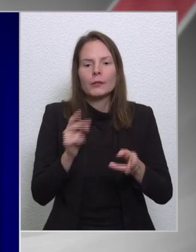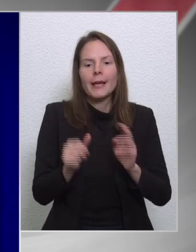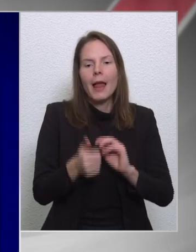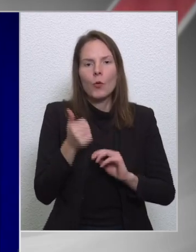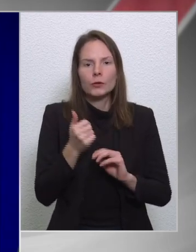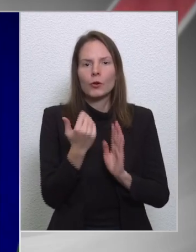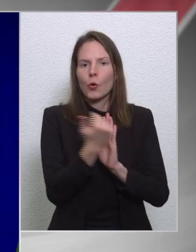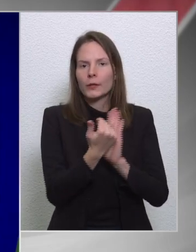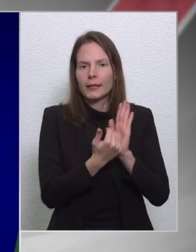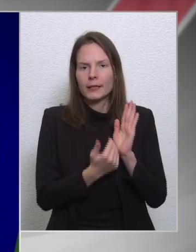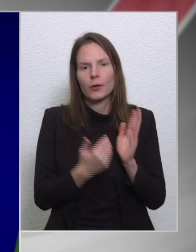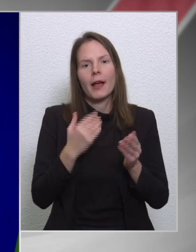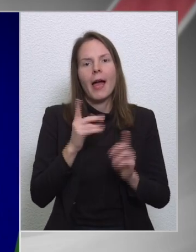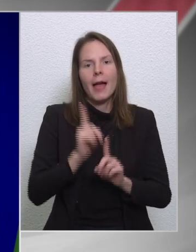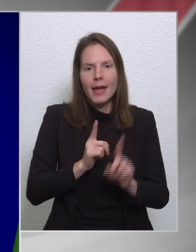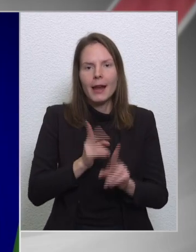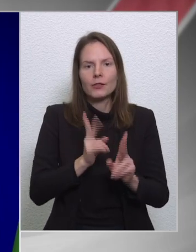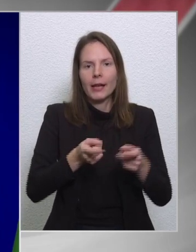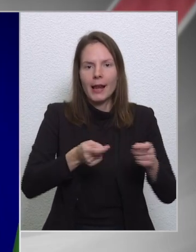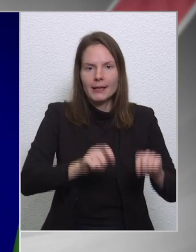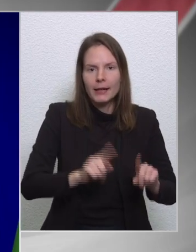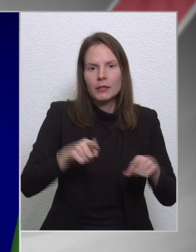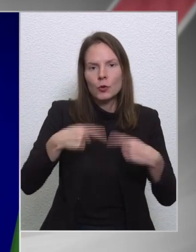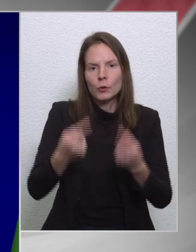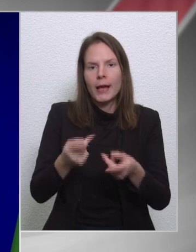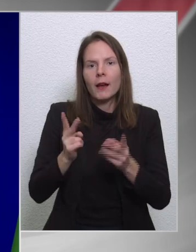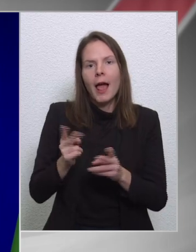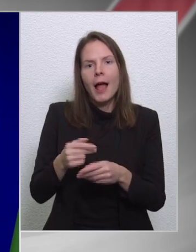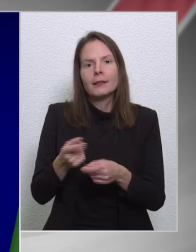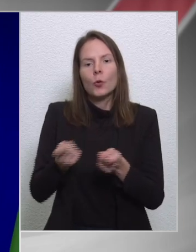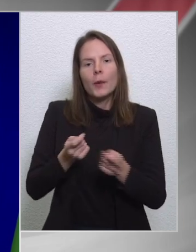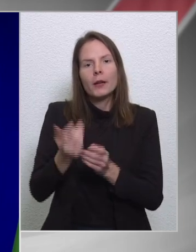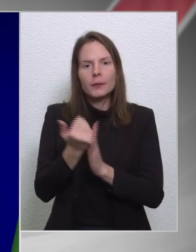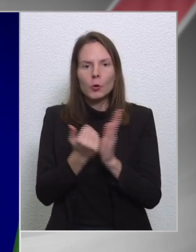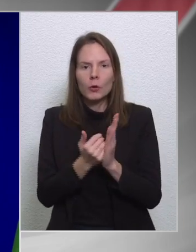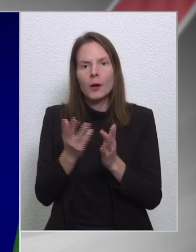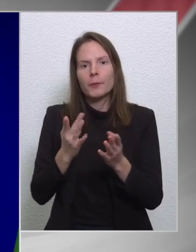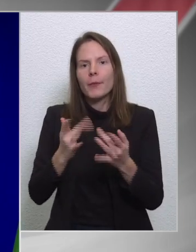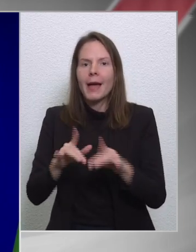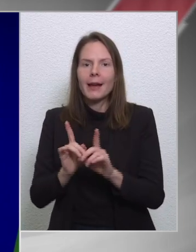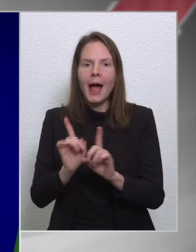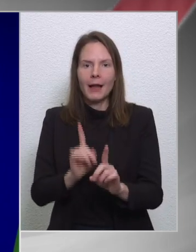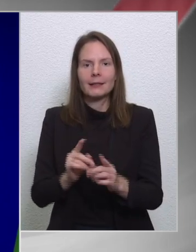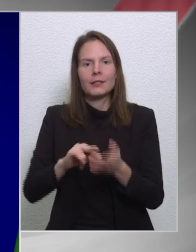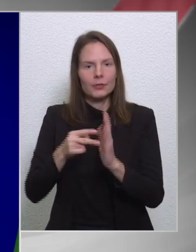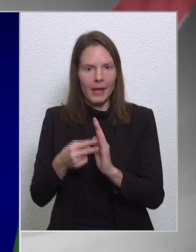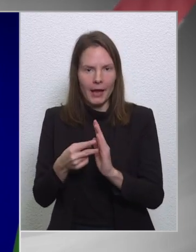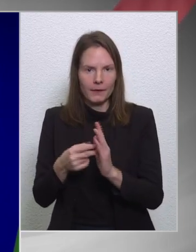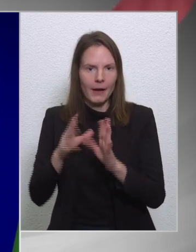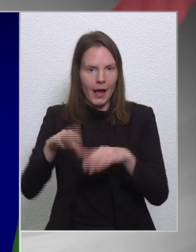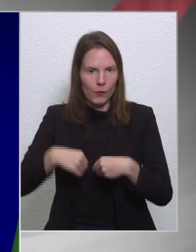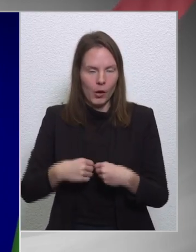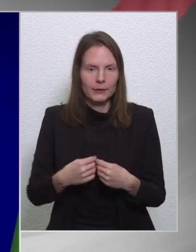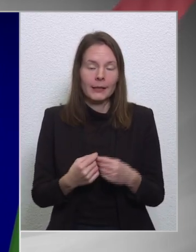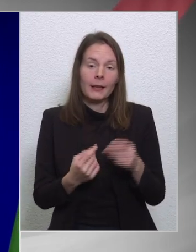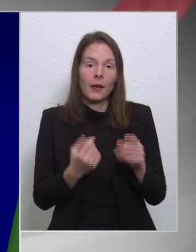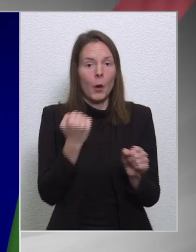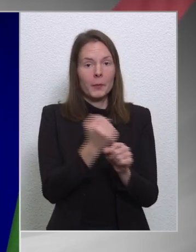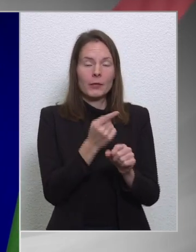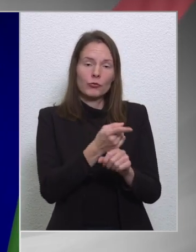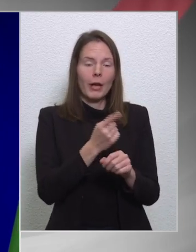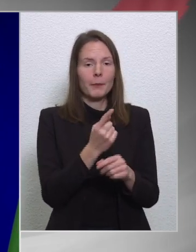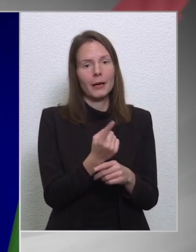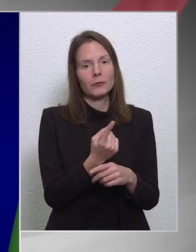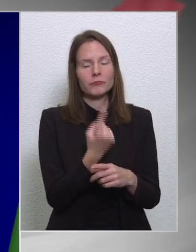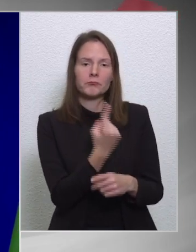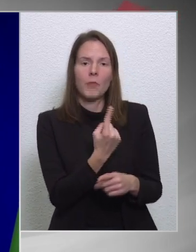eljárást kell lezárni, és ezt követően lehet az operatív programokat és a helyreállítási tervet elfogadni. Most ezt a kintetben a bizottság gondolta meg magát, ha úgy tetszik, bizonyos